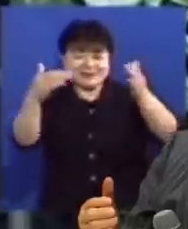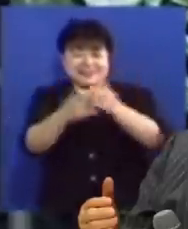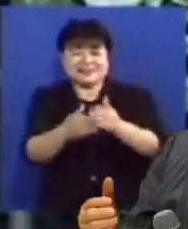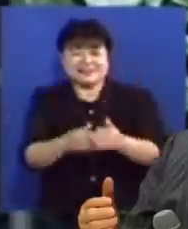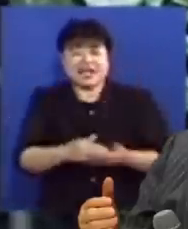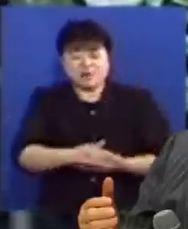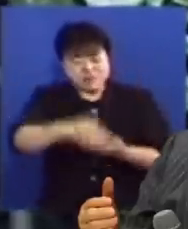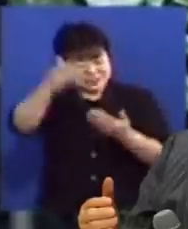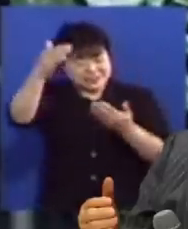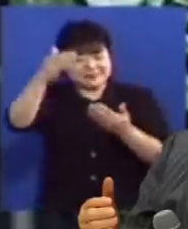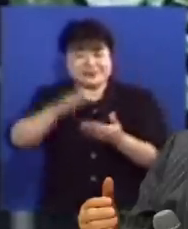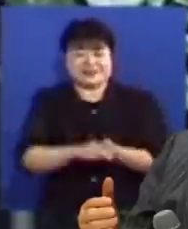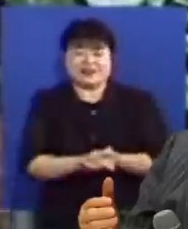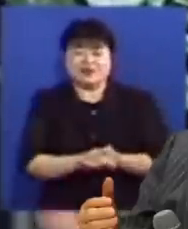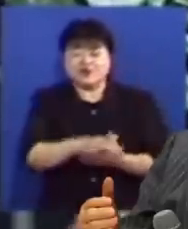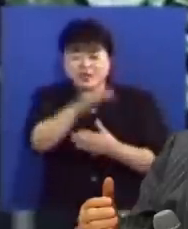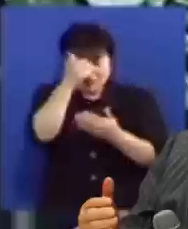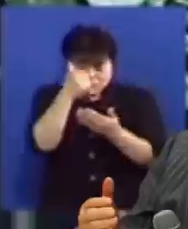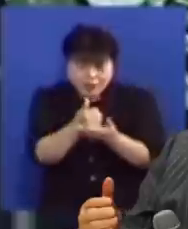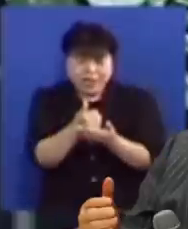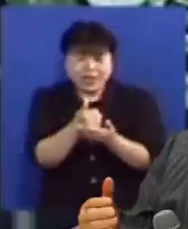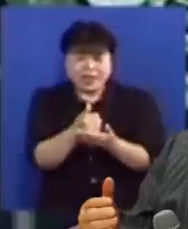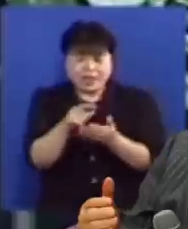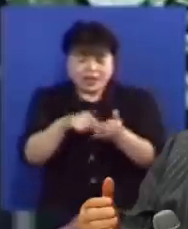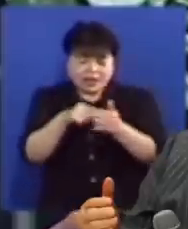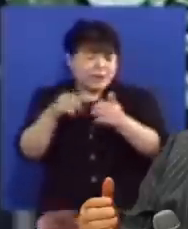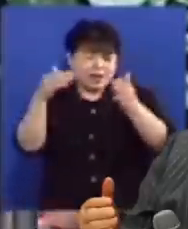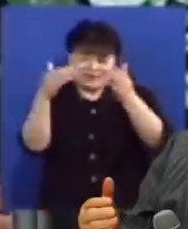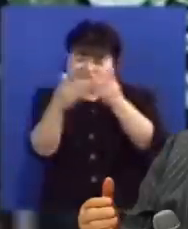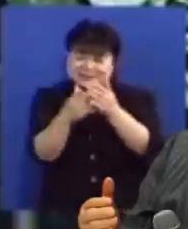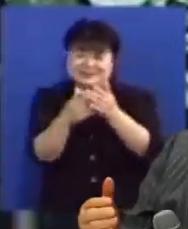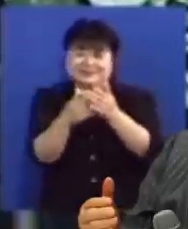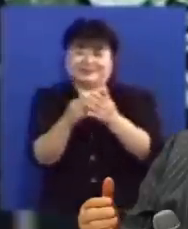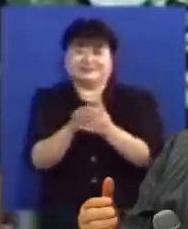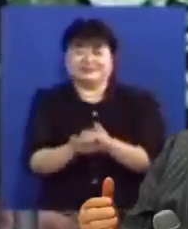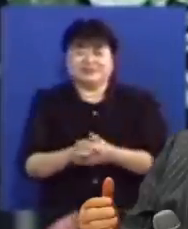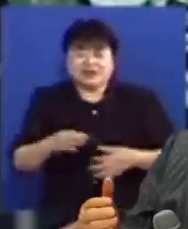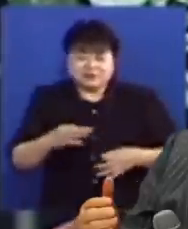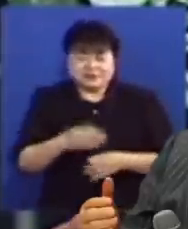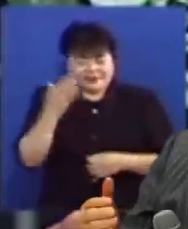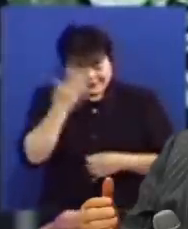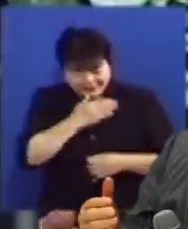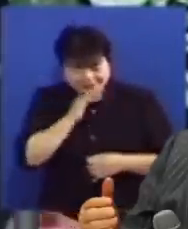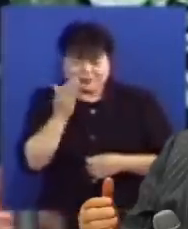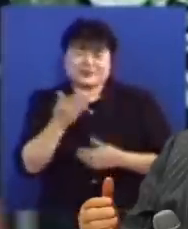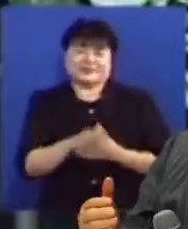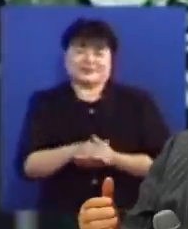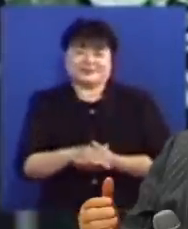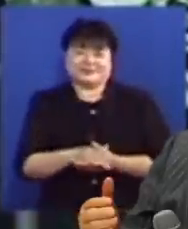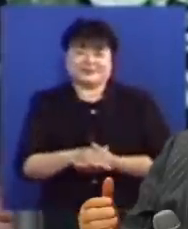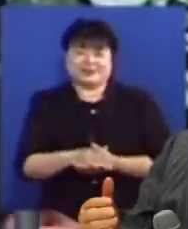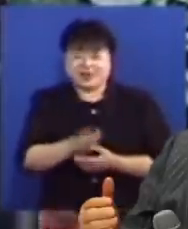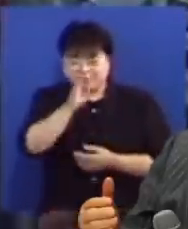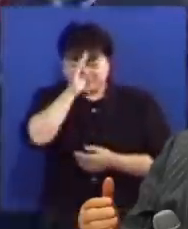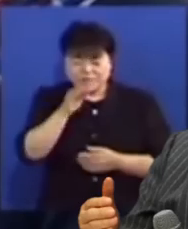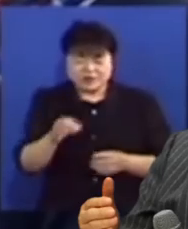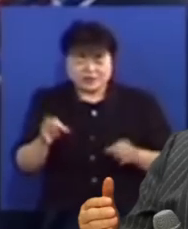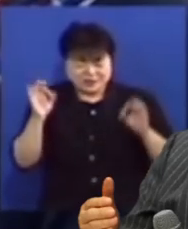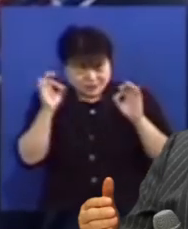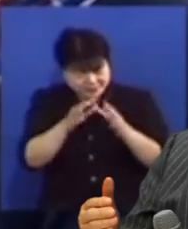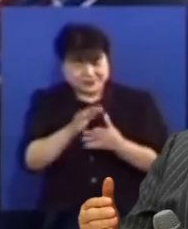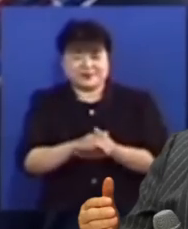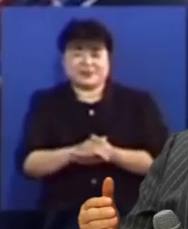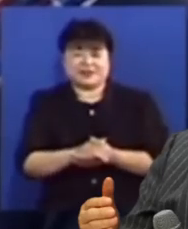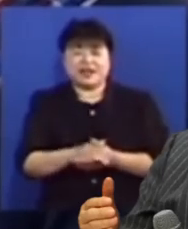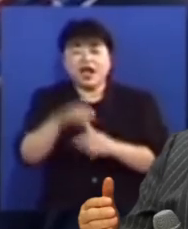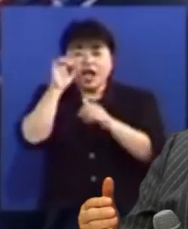말한 것입니다 우리의 죄가 청산되었었습니다 불의가 청산되었었습니다 질병이 청산되었었습니다